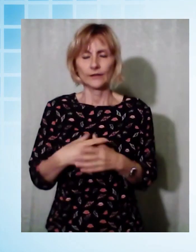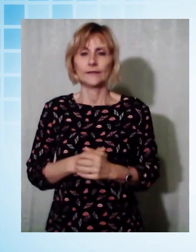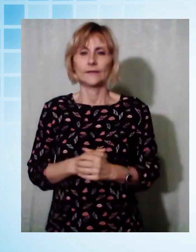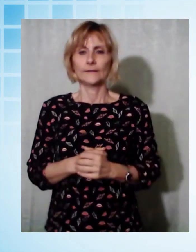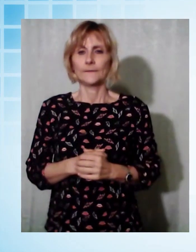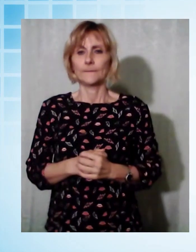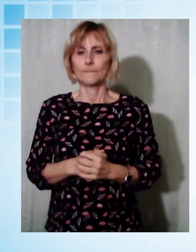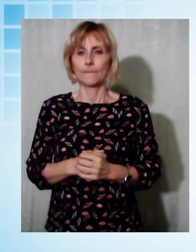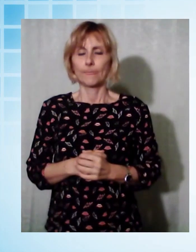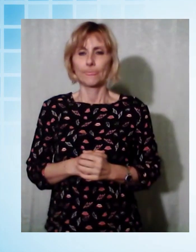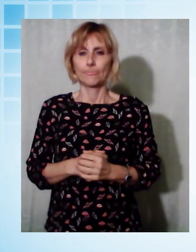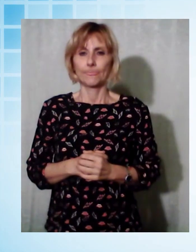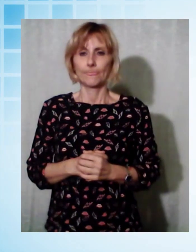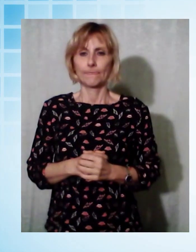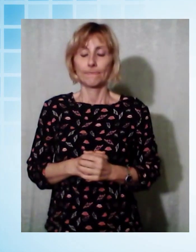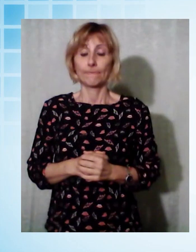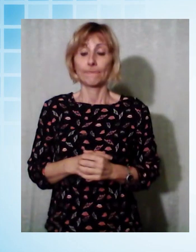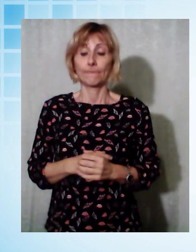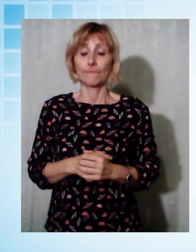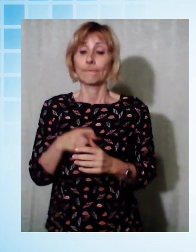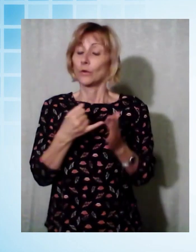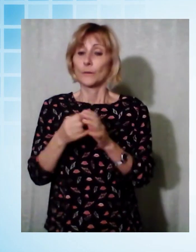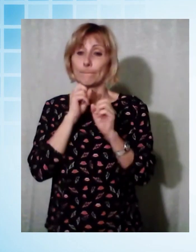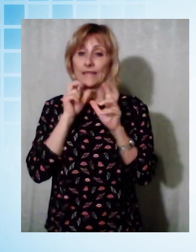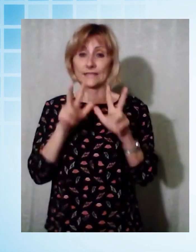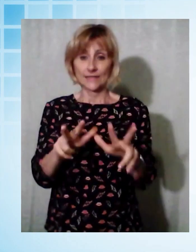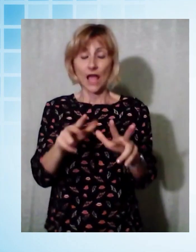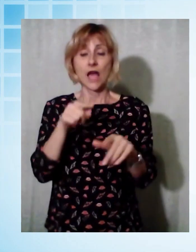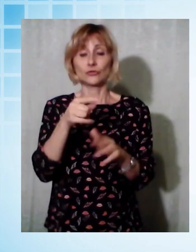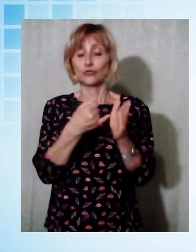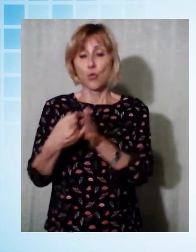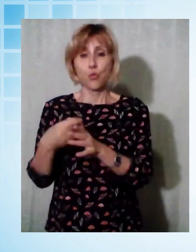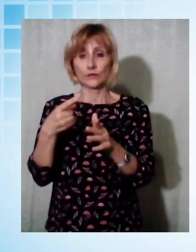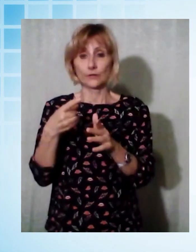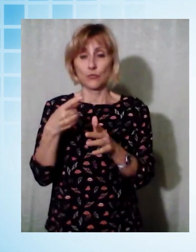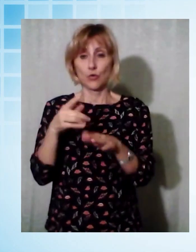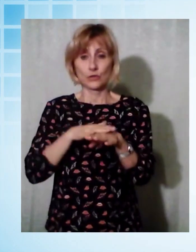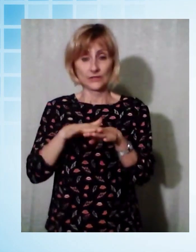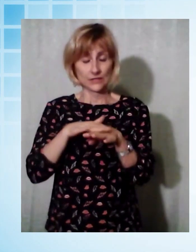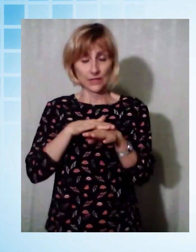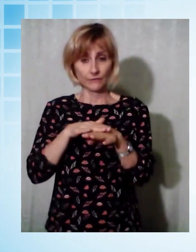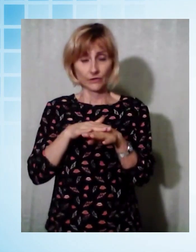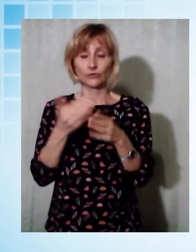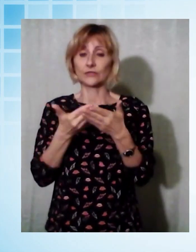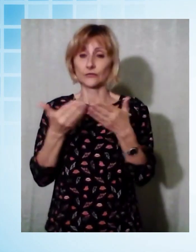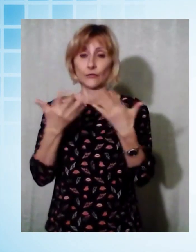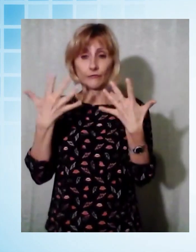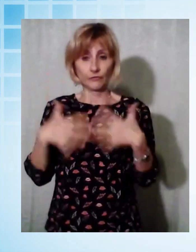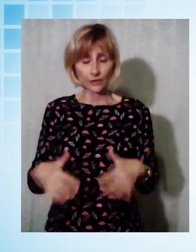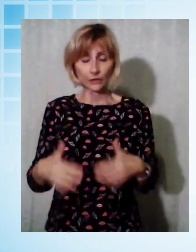Con questo messaggio di Sergio Talenti si chiude qui la prima parte del TG Noi, breve break